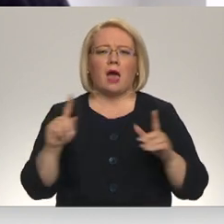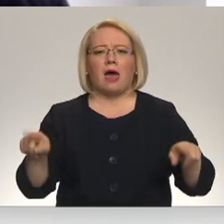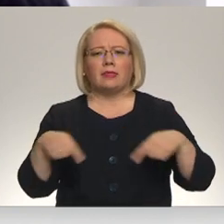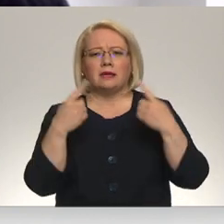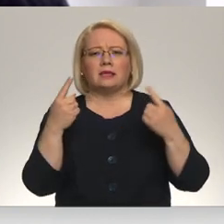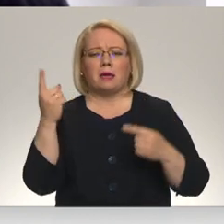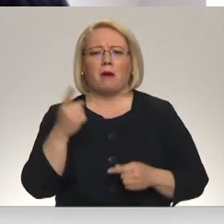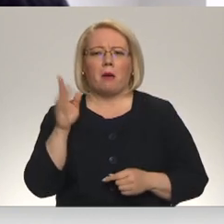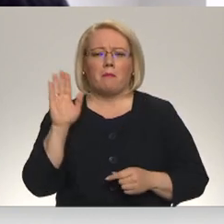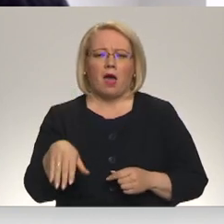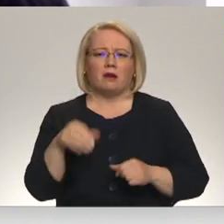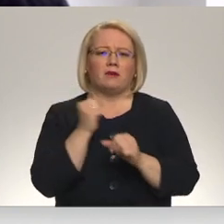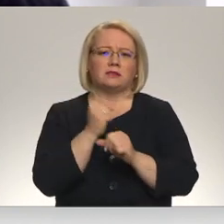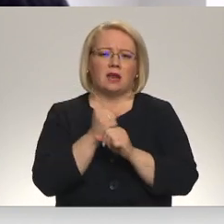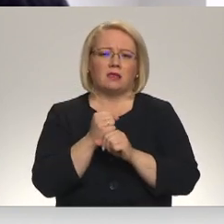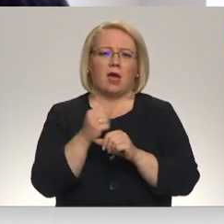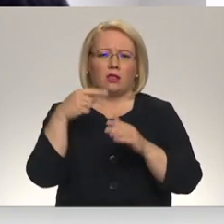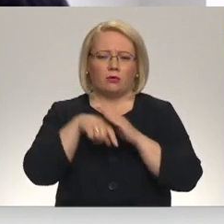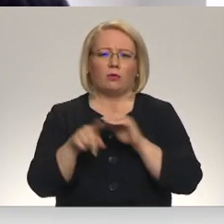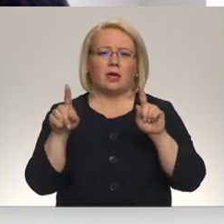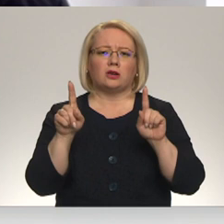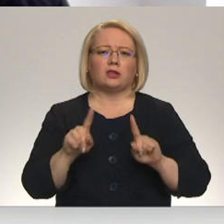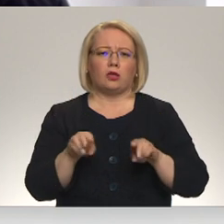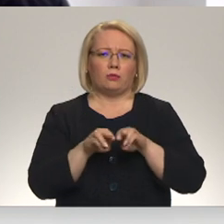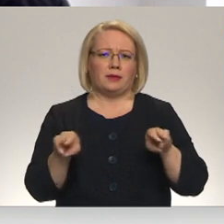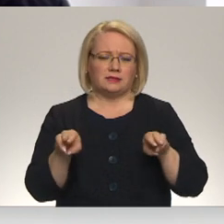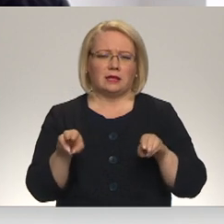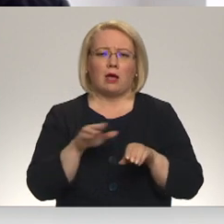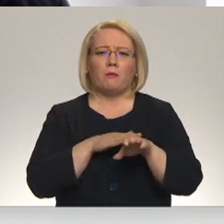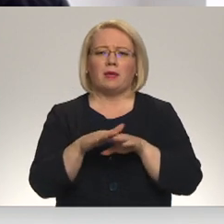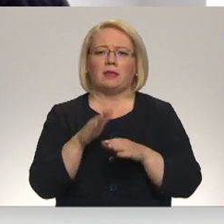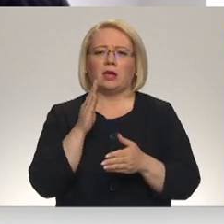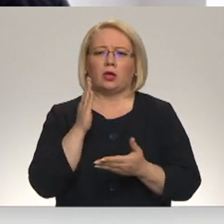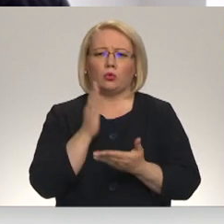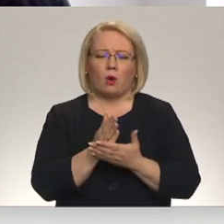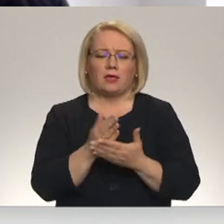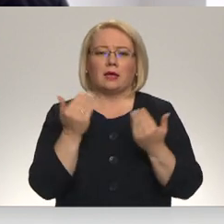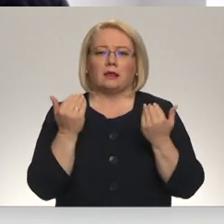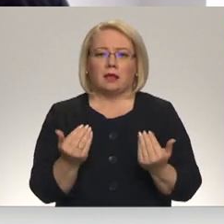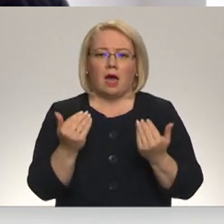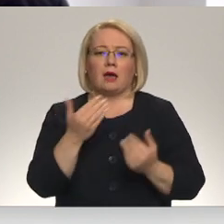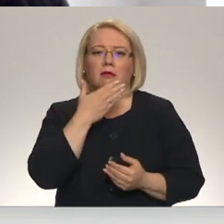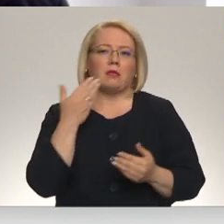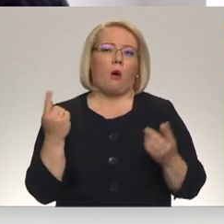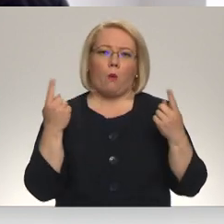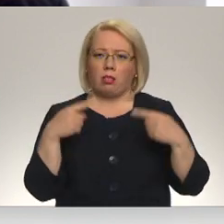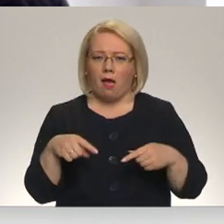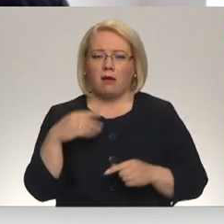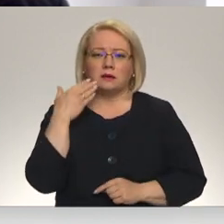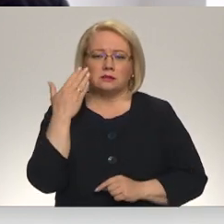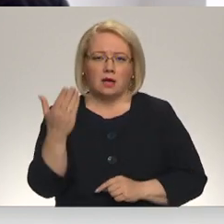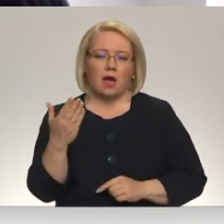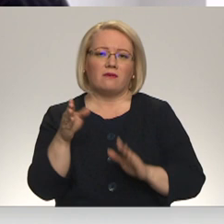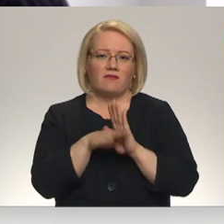arī iekšlietu ministrijā. Un pilnīgi noteikti pašlaik nav tas laiks, kad